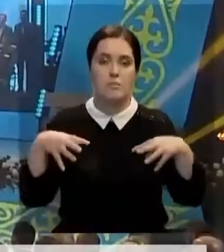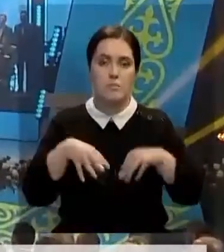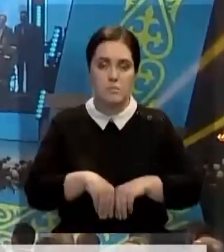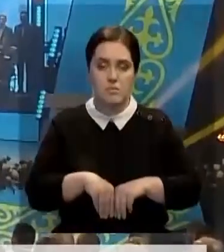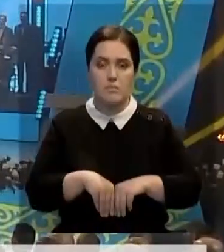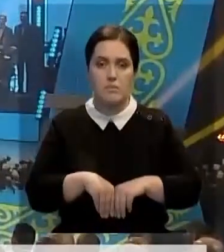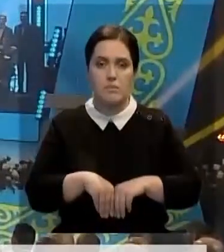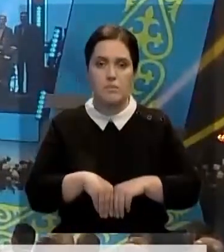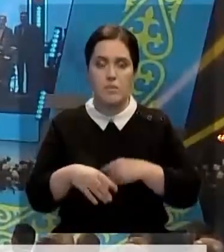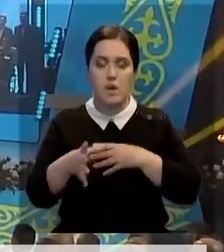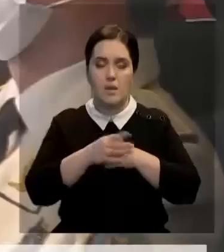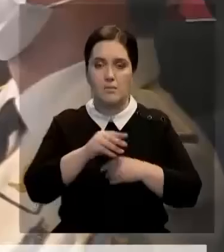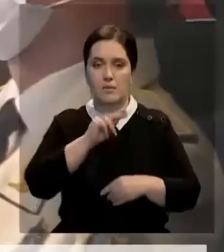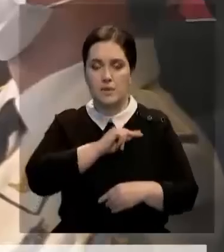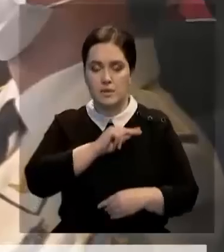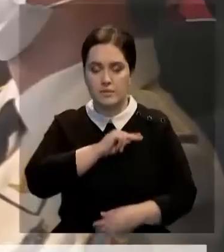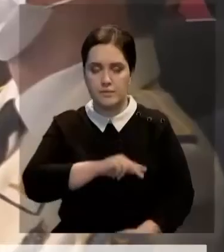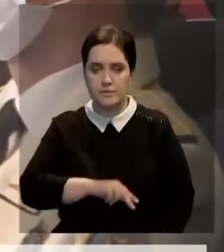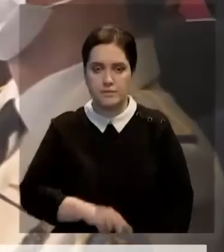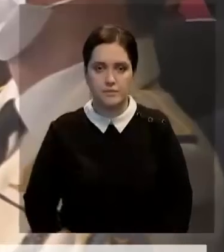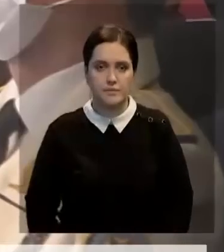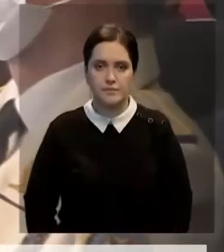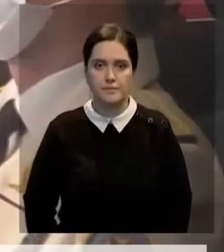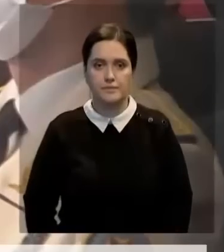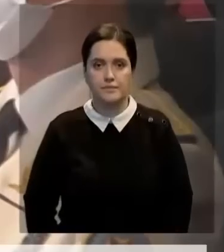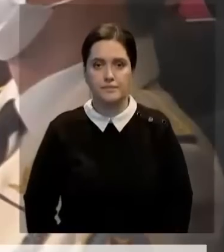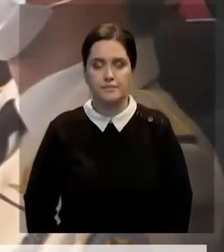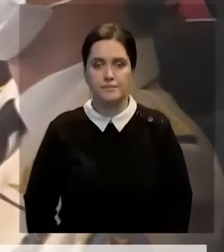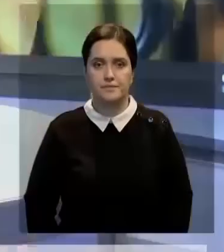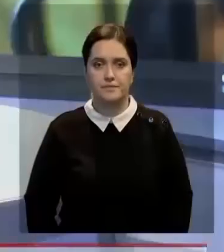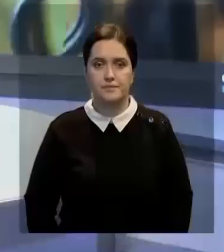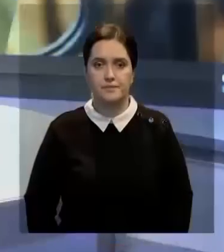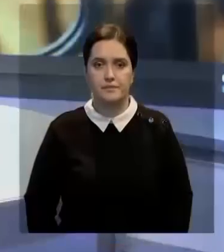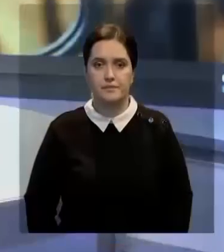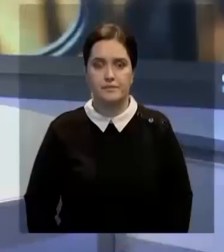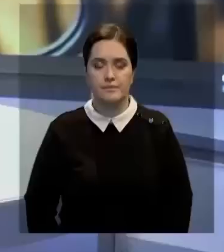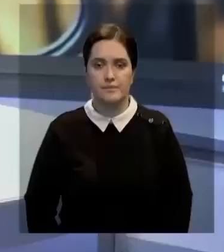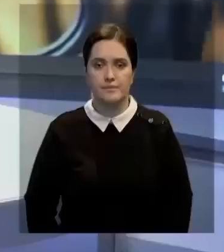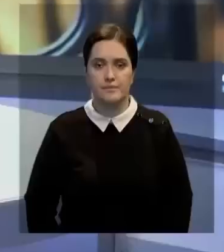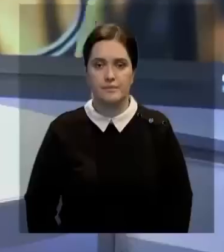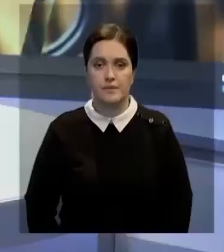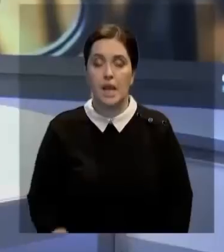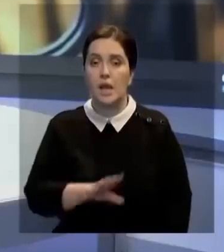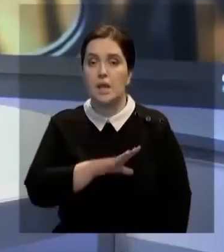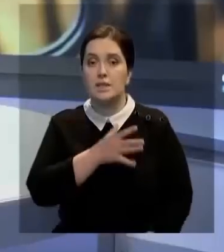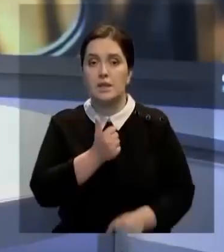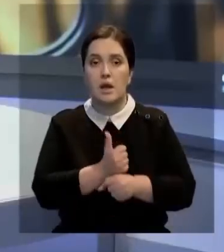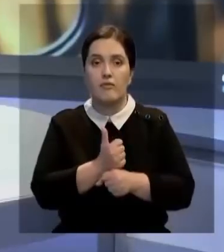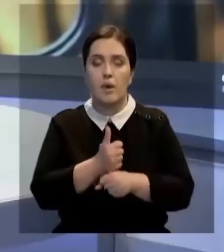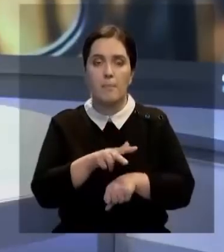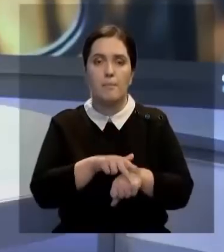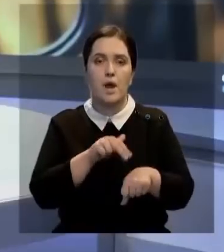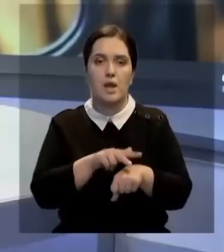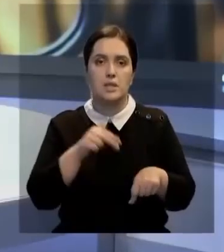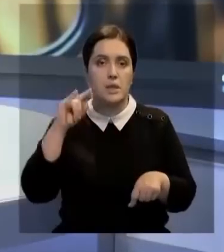стратегическими партнерами нашего государства. Другим темам. Экс-главу департамента полиции по